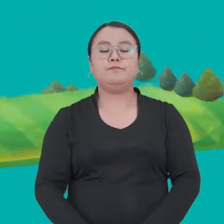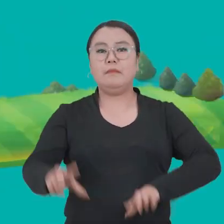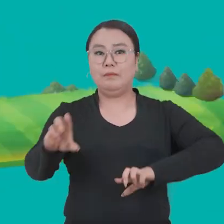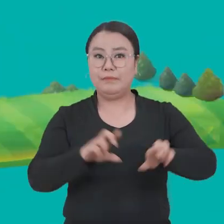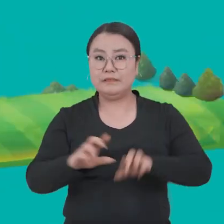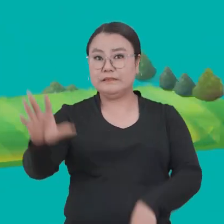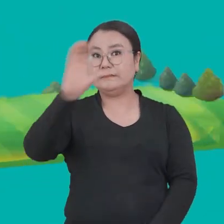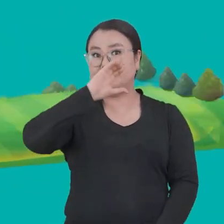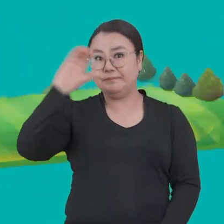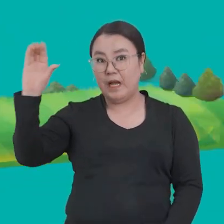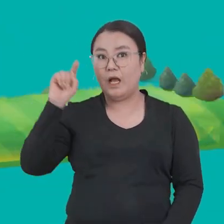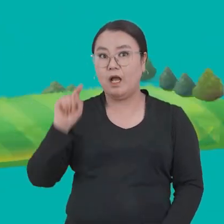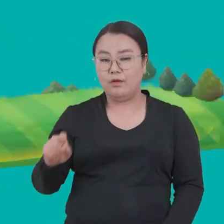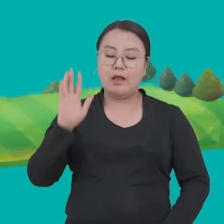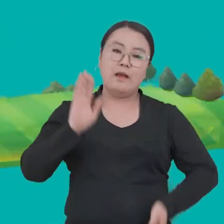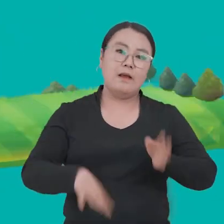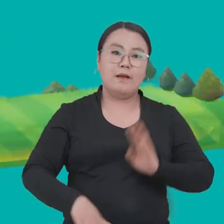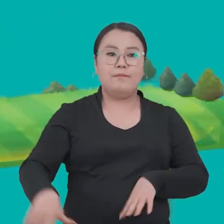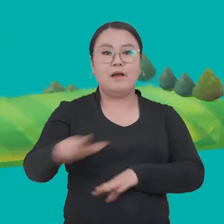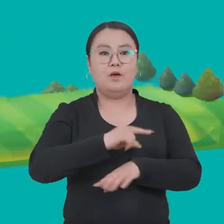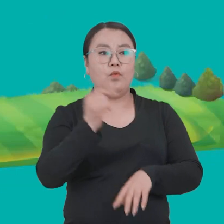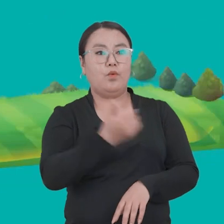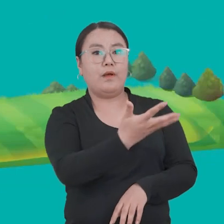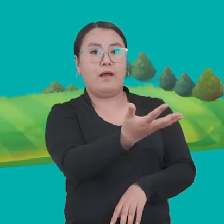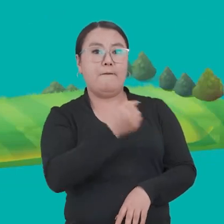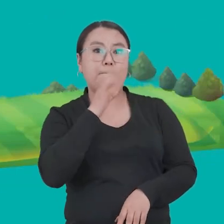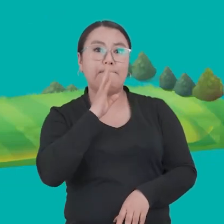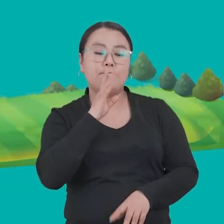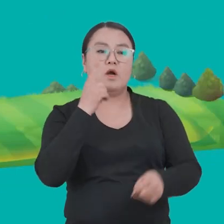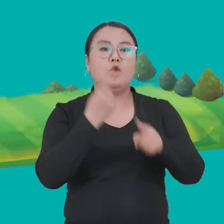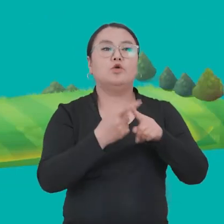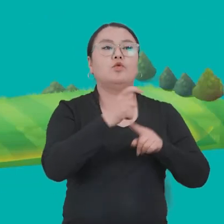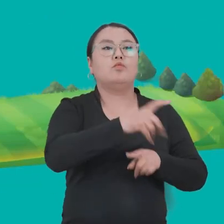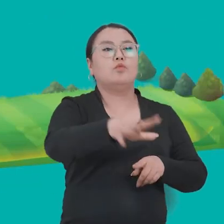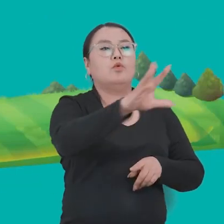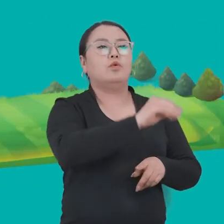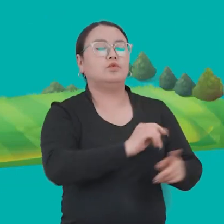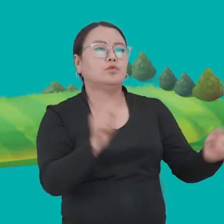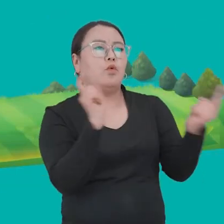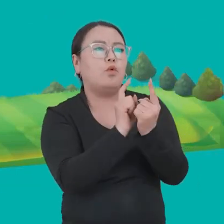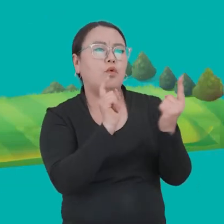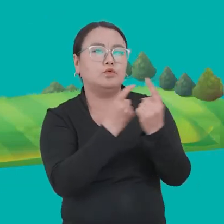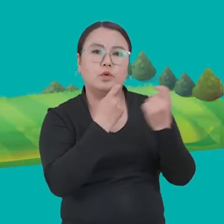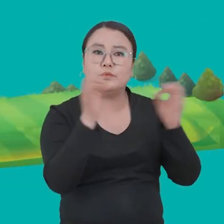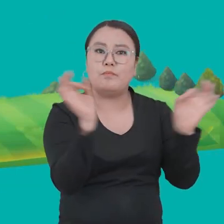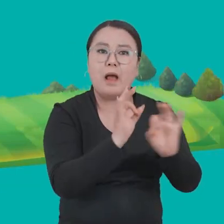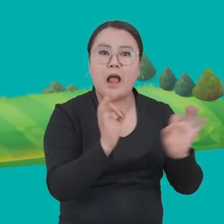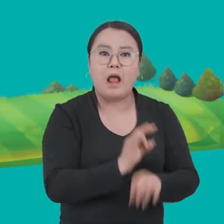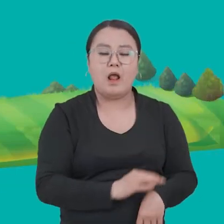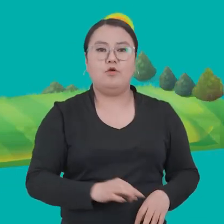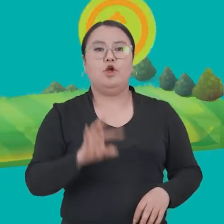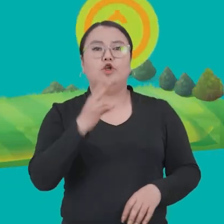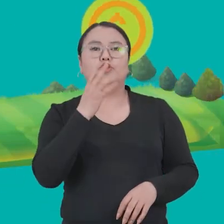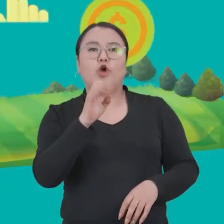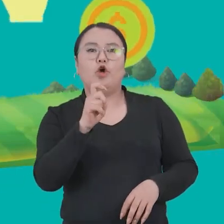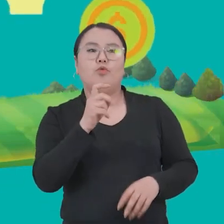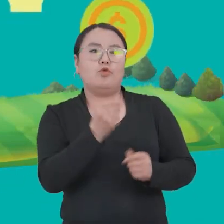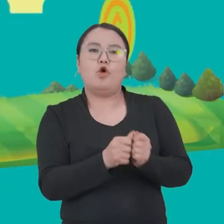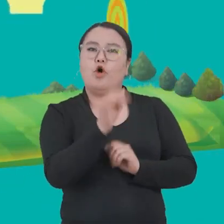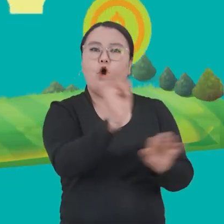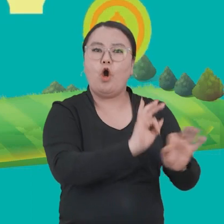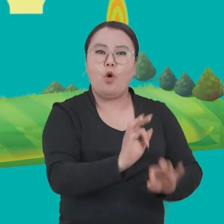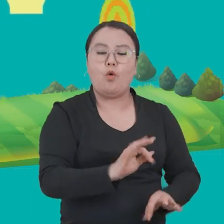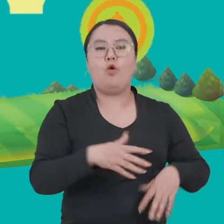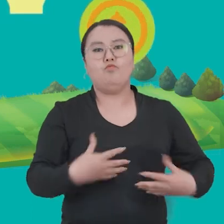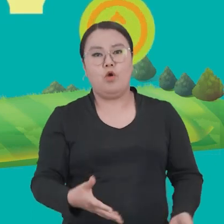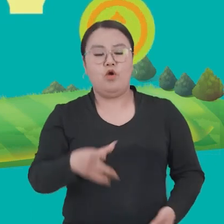Бизэнсэйн байг үлэг альваа гадзар хүдлэдэн ауухтаа дүхоо орнүүдхэн ерэгтээдээ өртэчэлч зөвшил цихгүй цихгүй цихгүх нөхэн олгүрэг олгүхгүй байхан